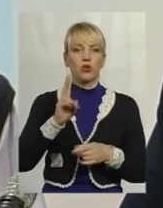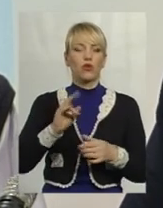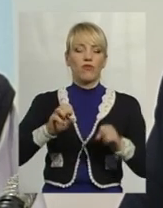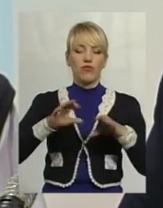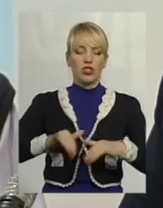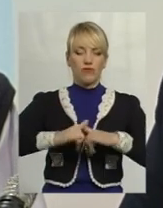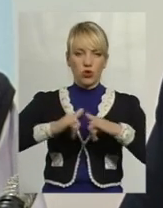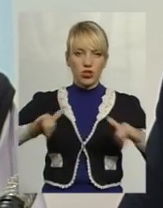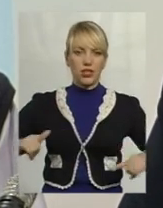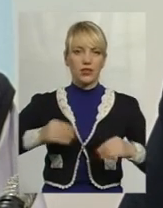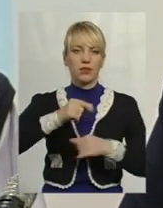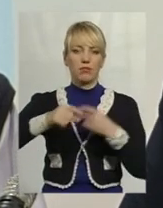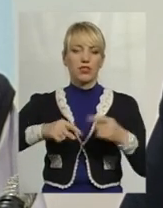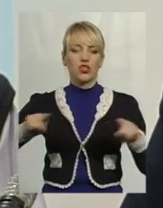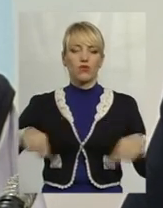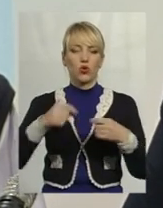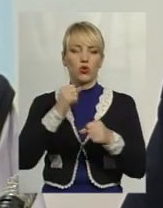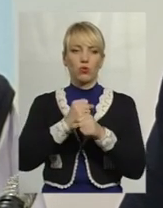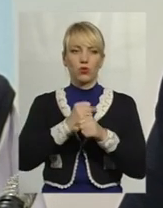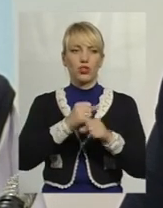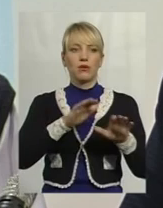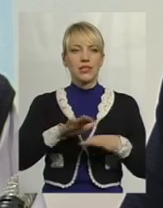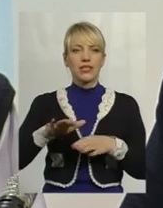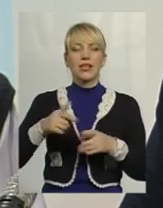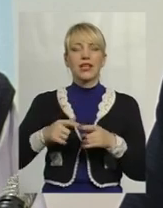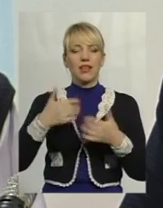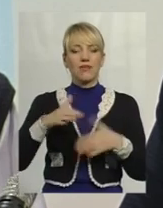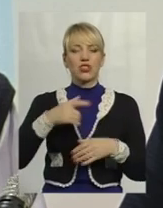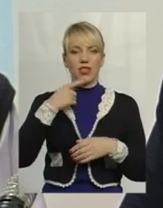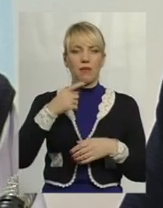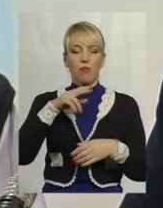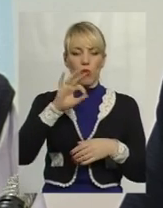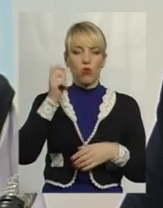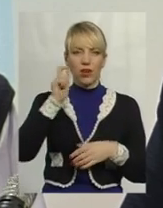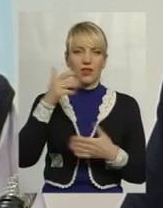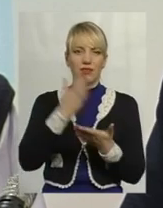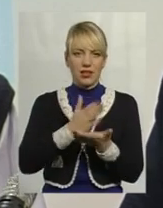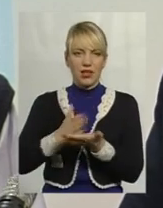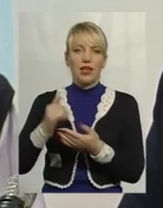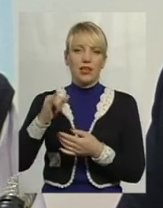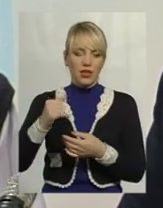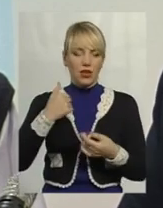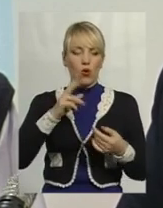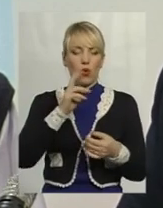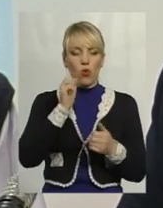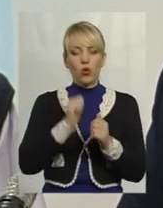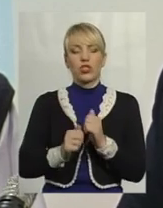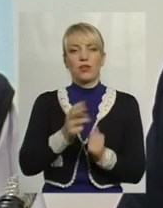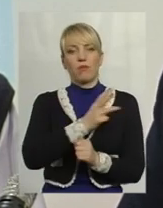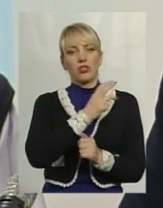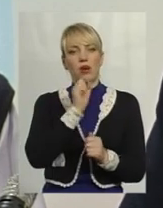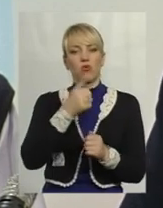створювати робочі місця. Прецеденти по Україні я вже згадував, тому сподіваюся, кожен бажаючи може до нас